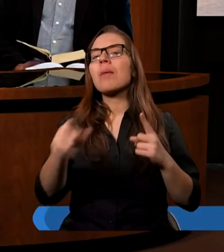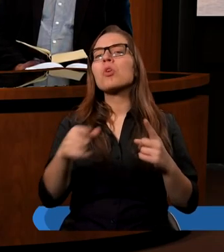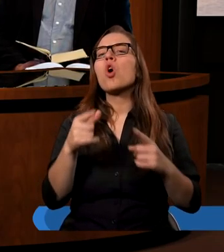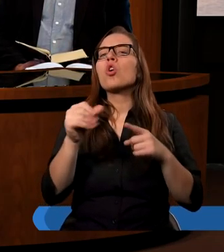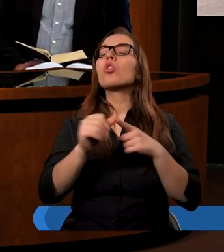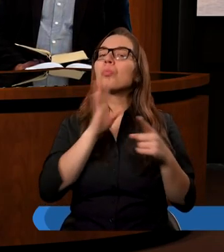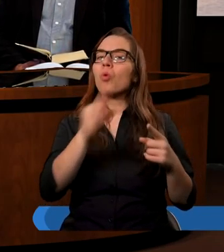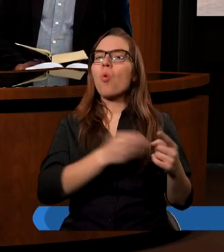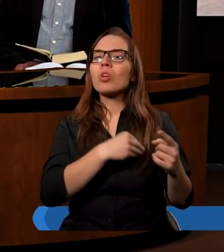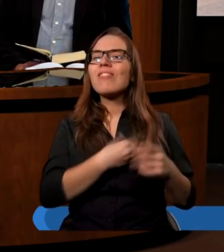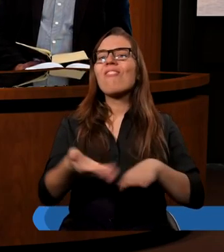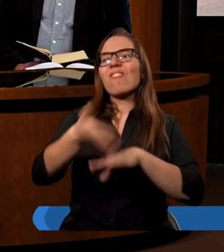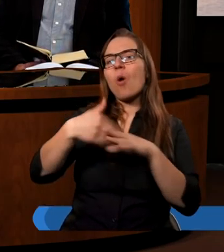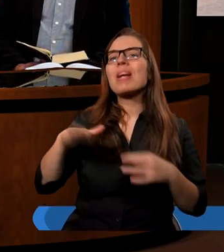Boga.